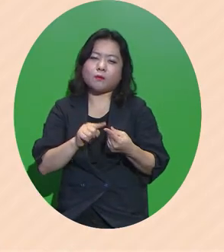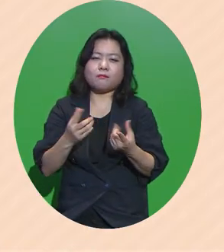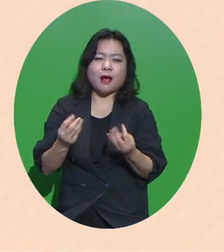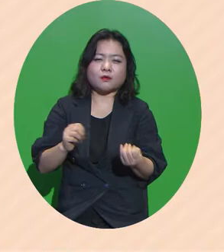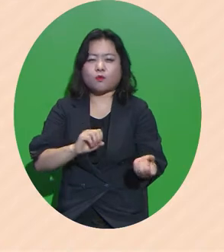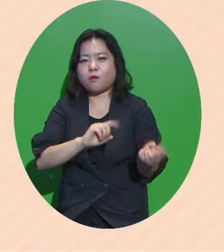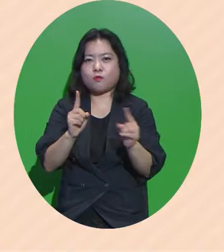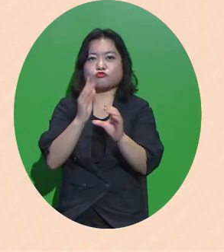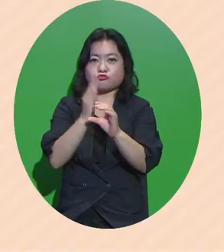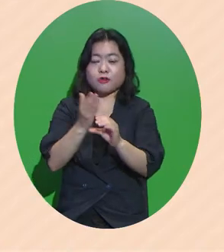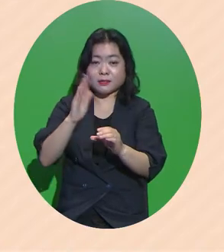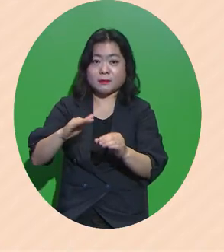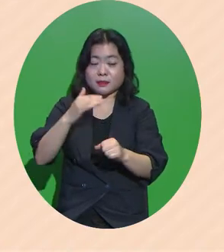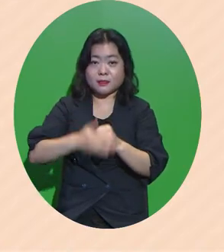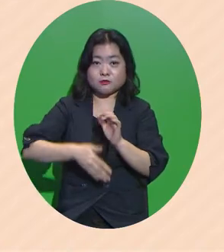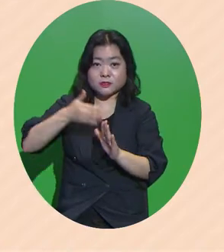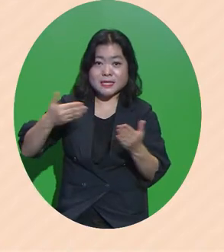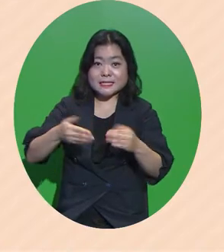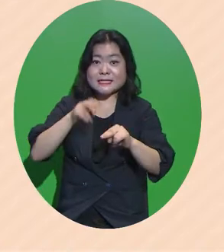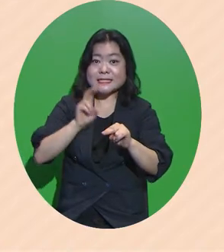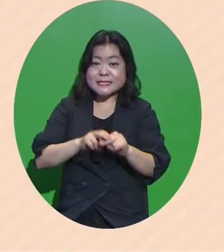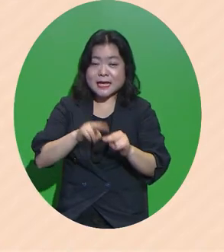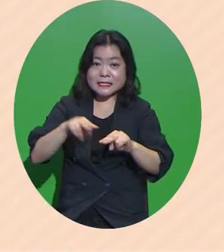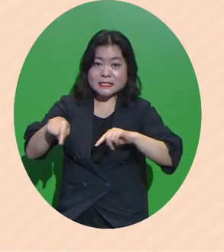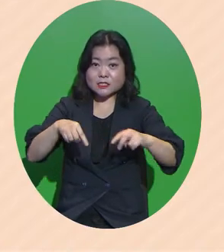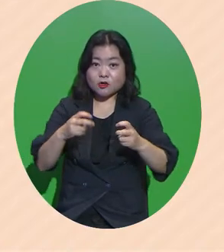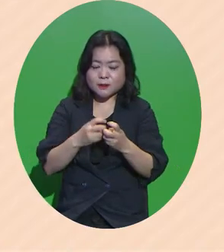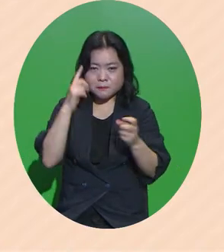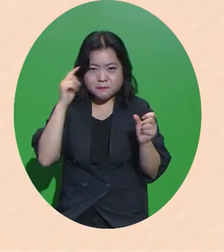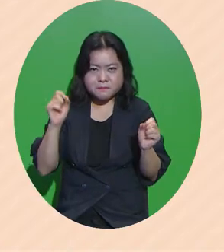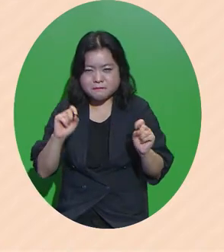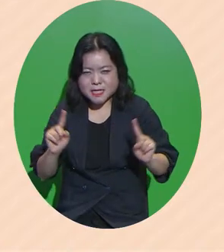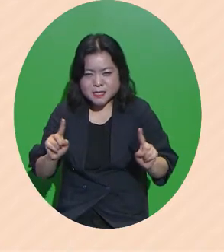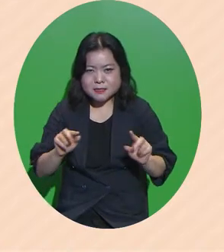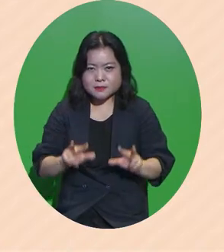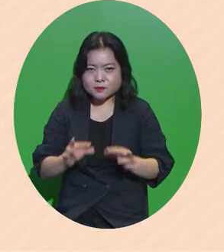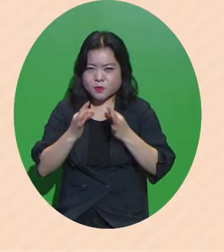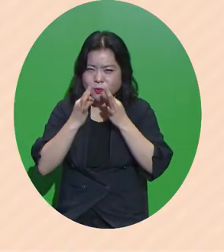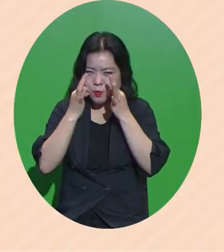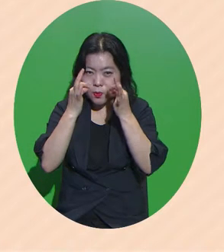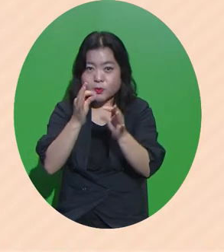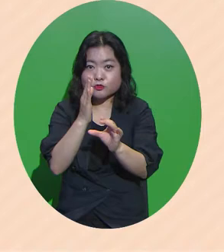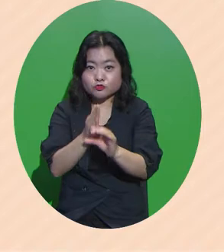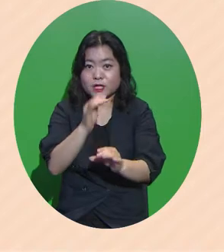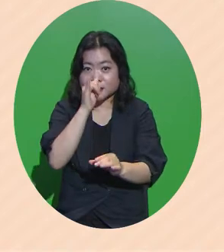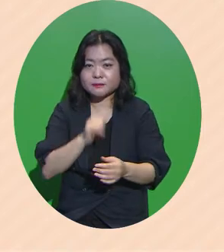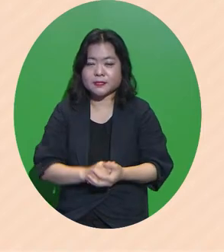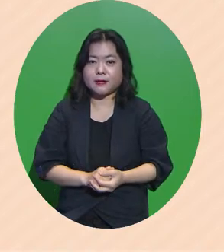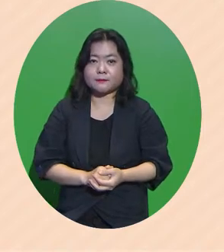우리 대구시의 일자리 정책은 곧비를 늦추지 않고 지금도 최선을 다하고 있습니다